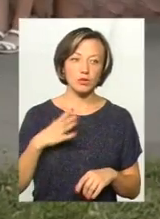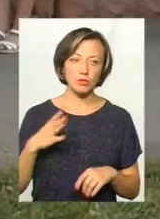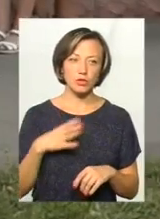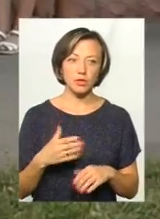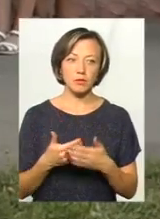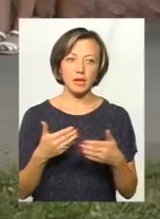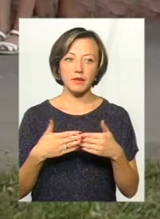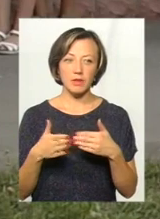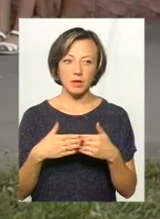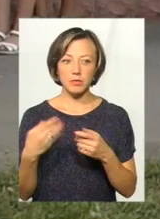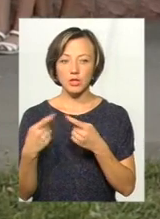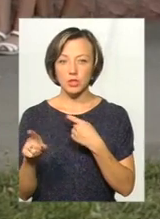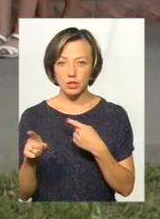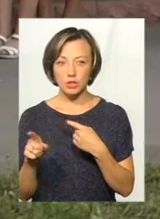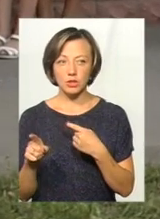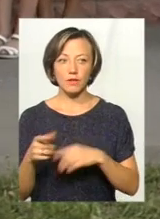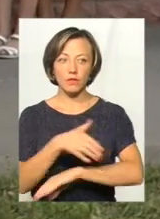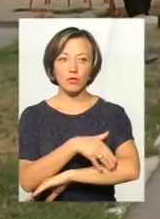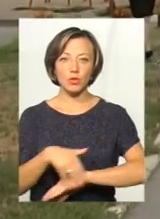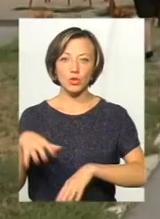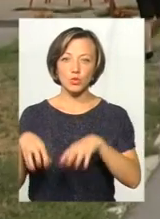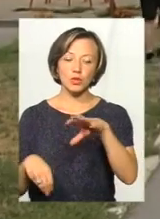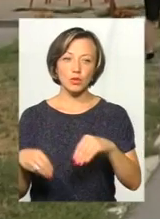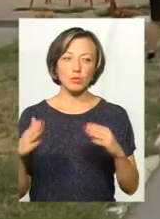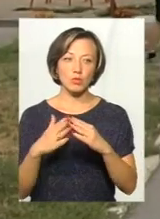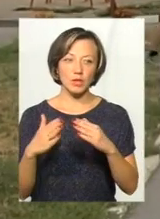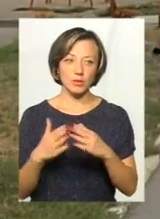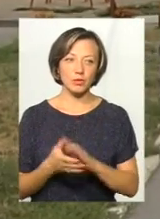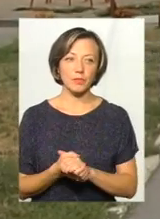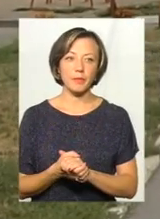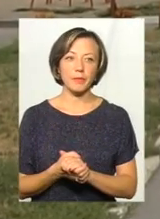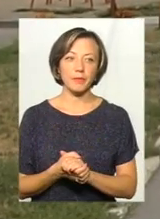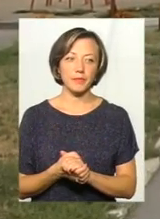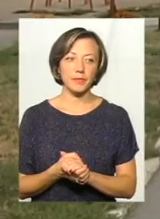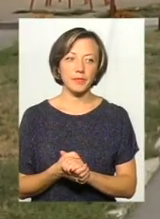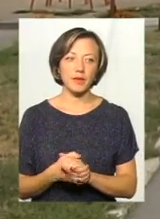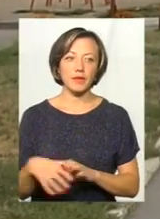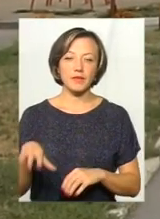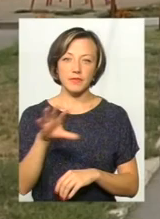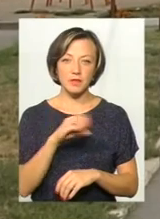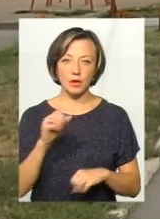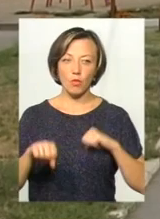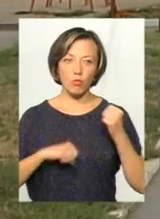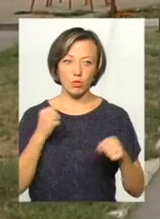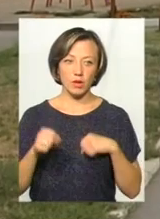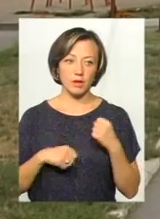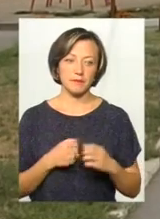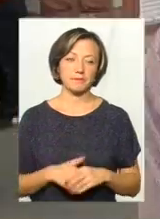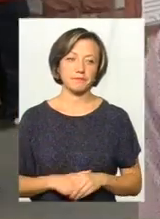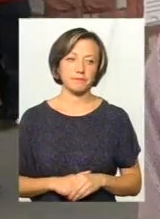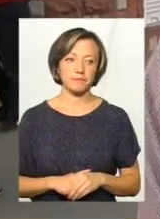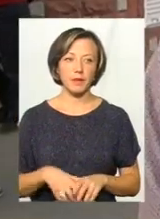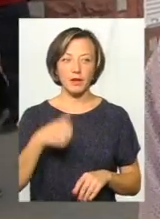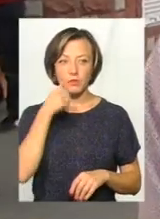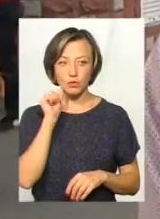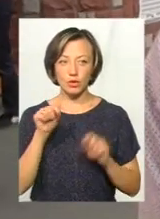перед дверима закладу, інші – у дворі сусіднього житлового будинку та в автівках. Усі – у бурені. Вчора